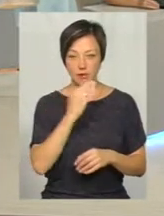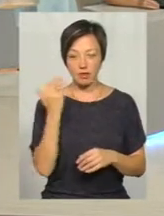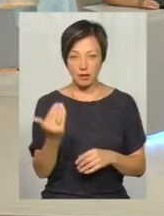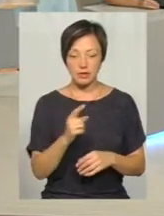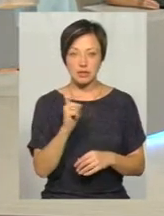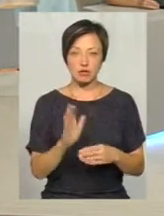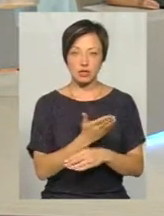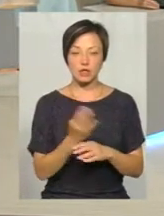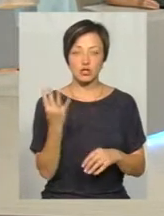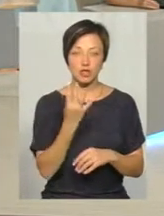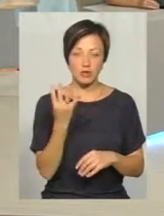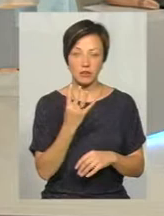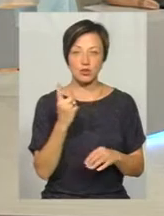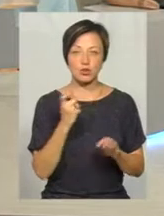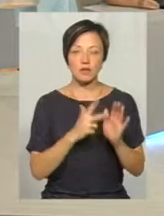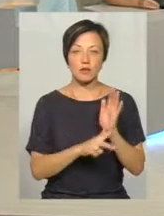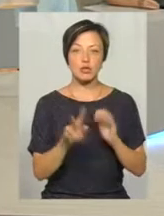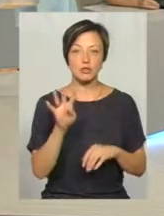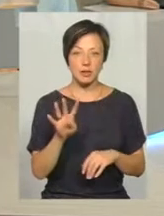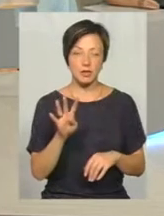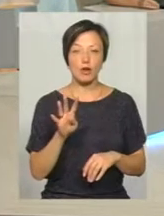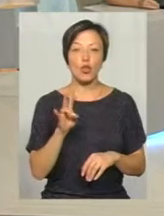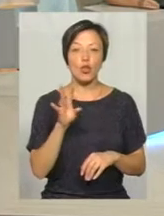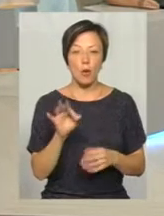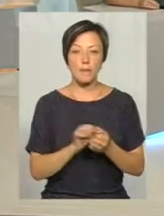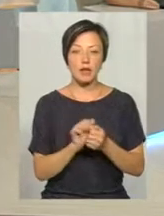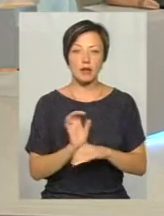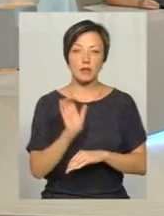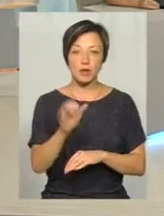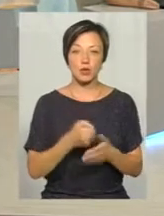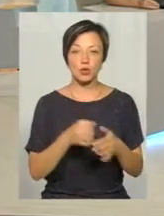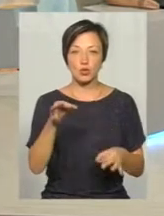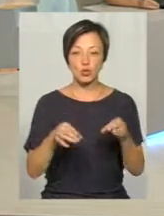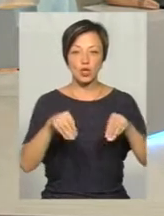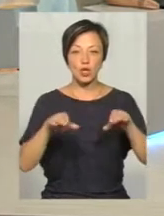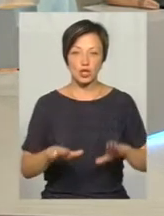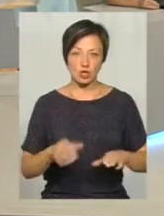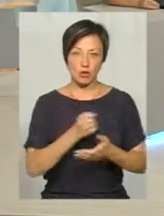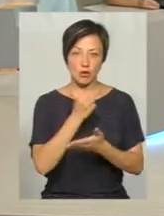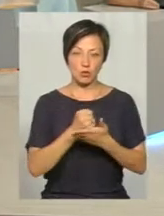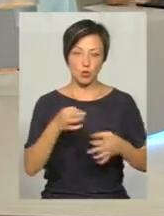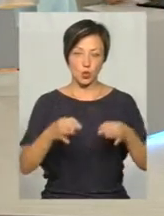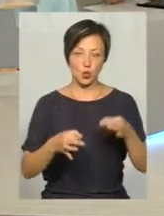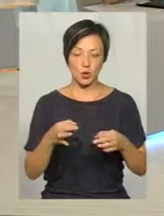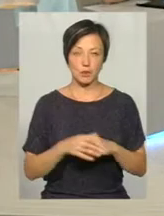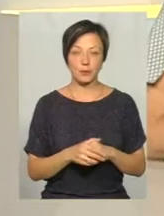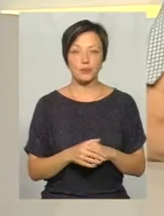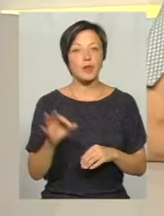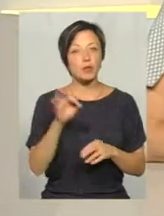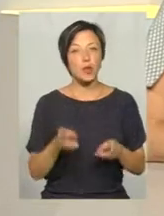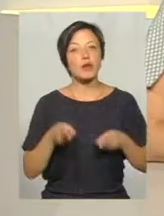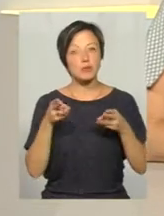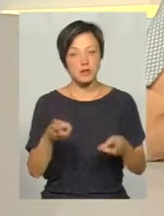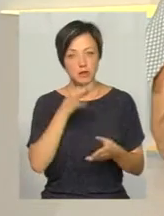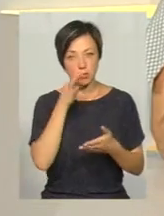за частиною 4, 184, але матеріали направляються до суду і вже рішення виносить в суд. А стосовно кримінальної